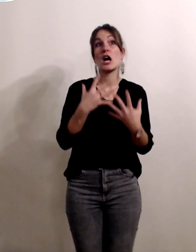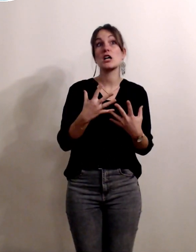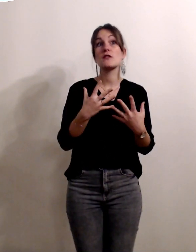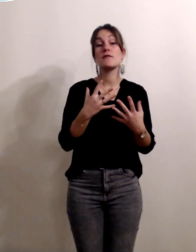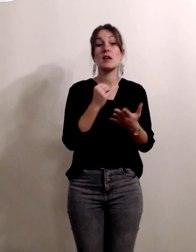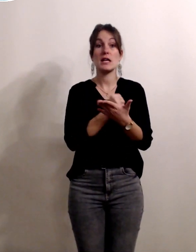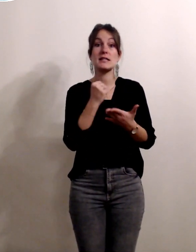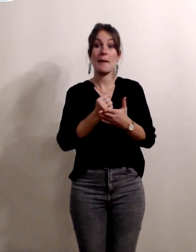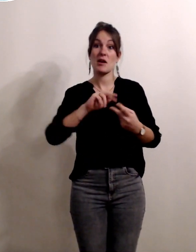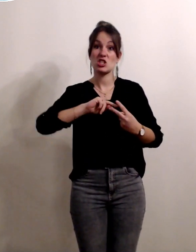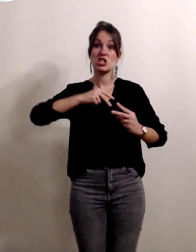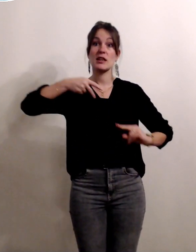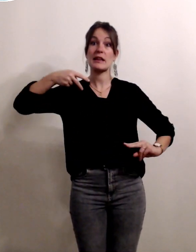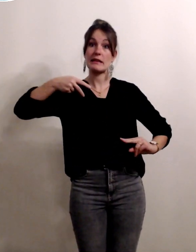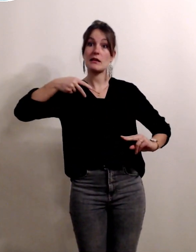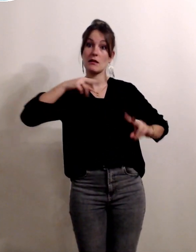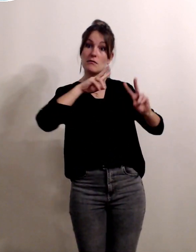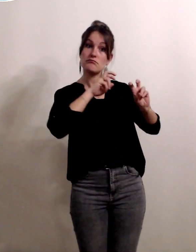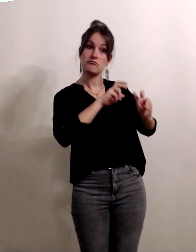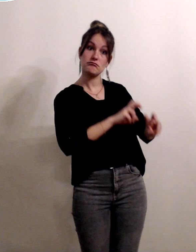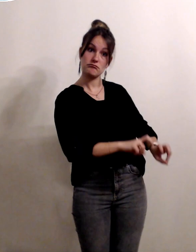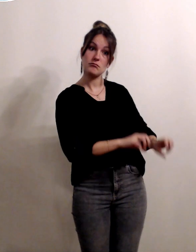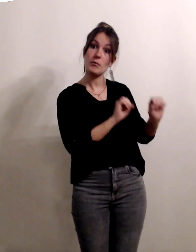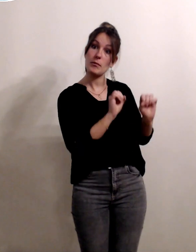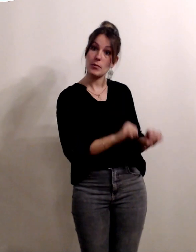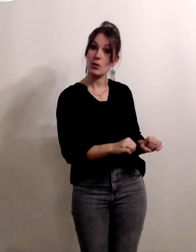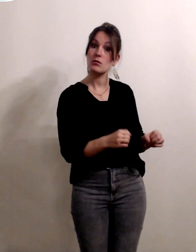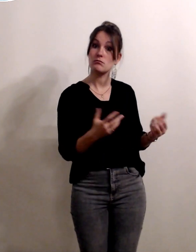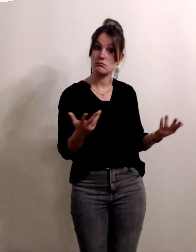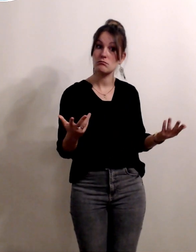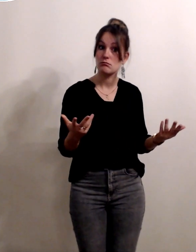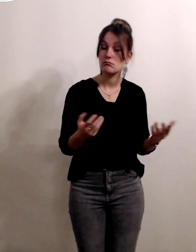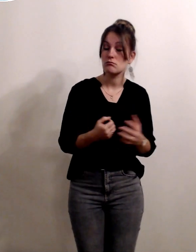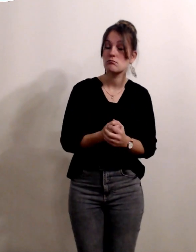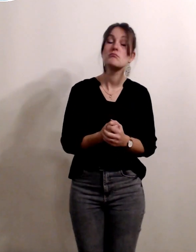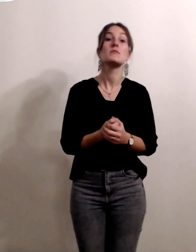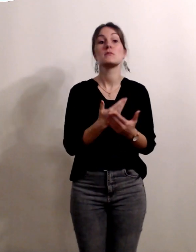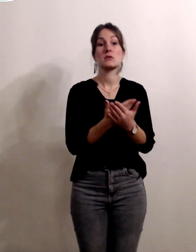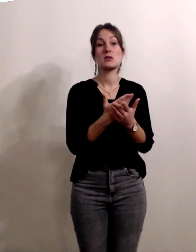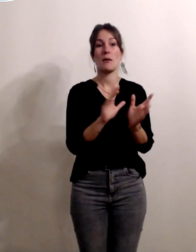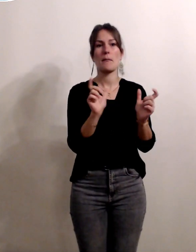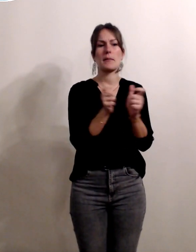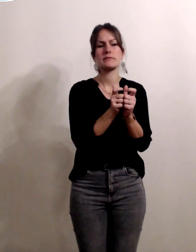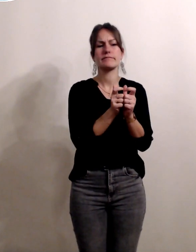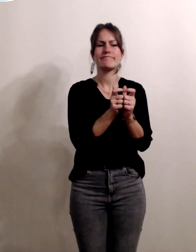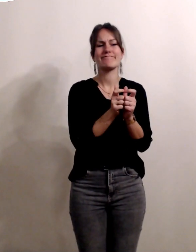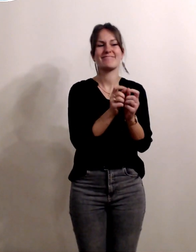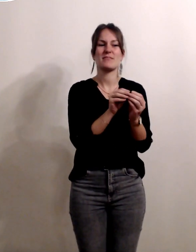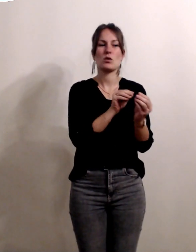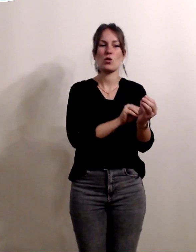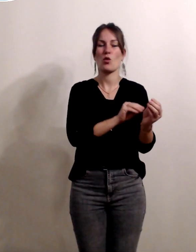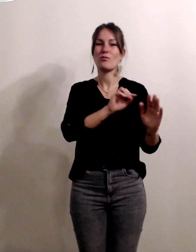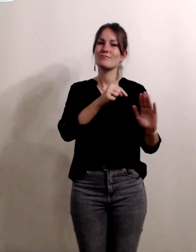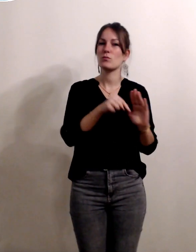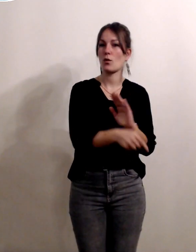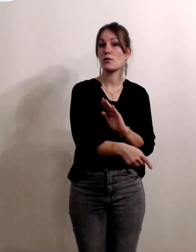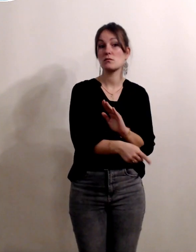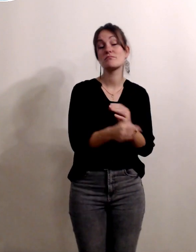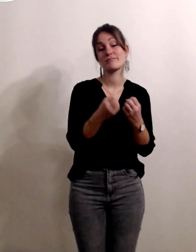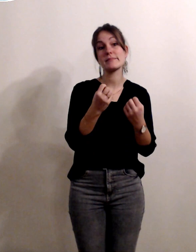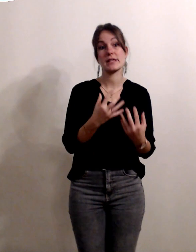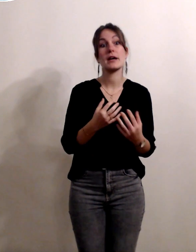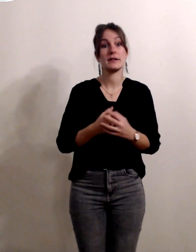ou apporter la possibilité de faire des dépistages un peu plus précoces pendant la grossesse